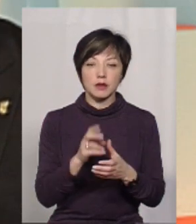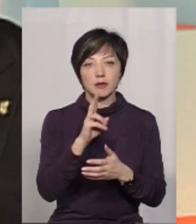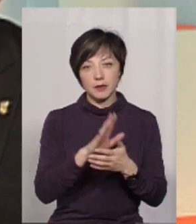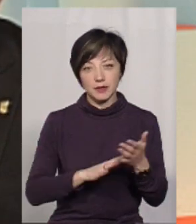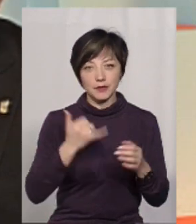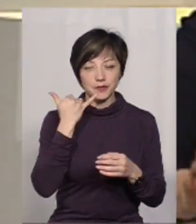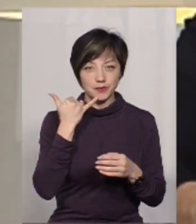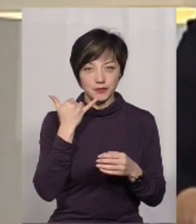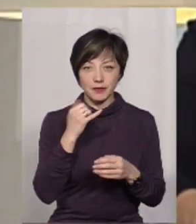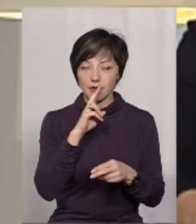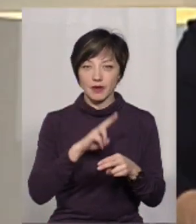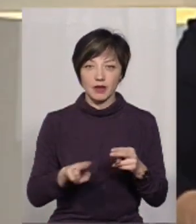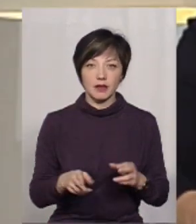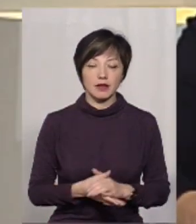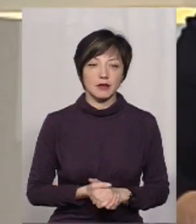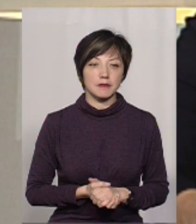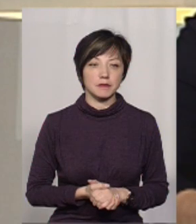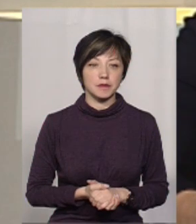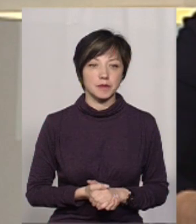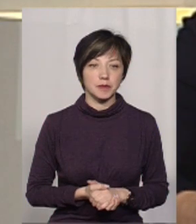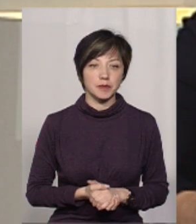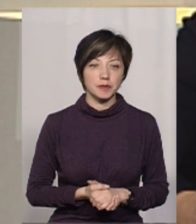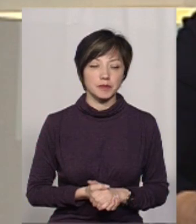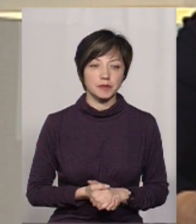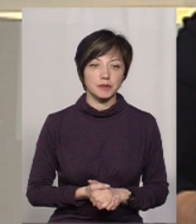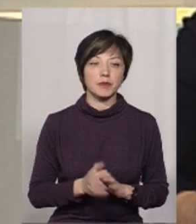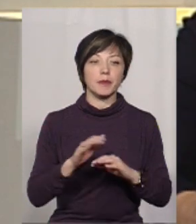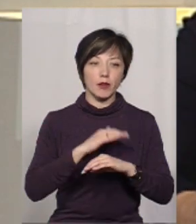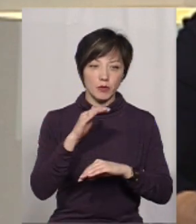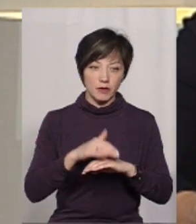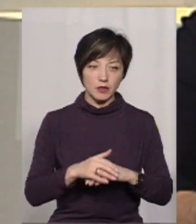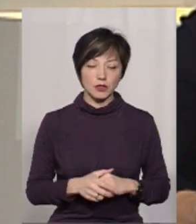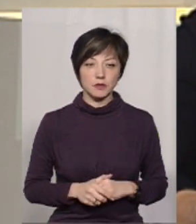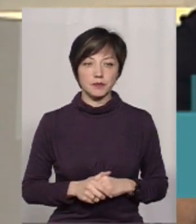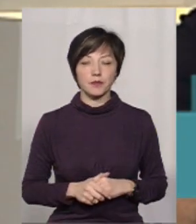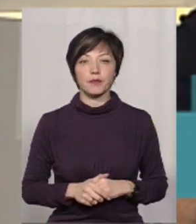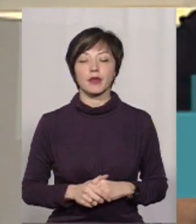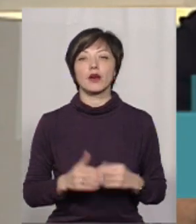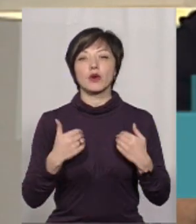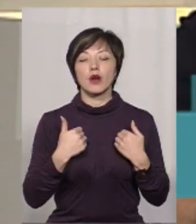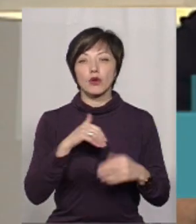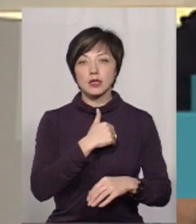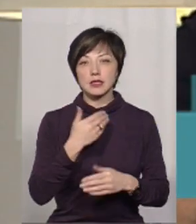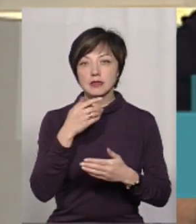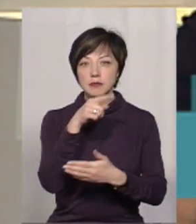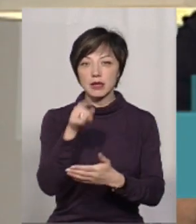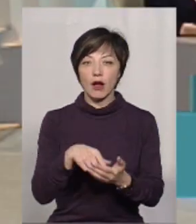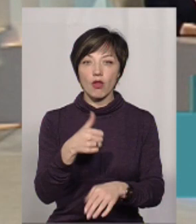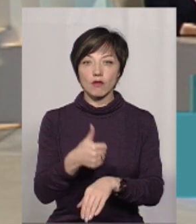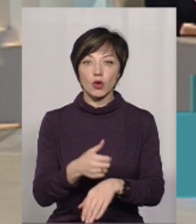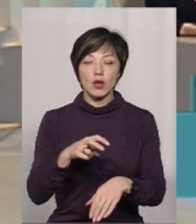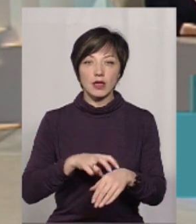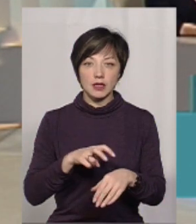перепрошую дзвінок, щоб ми не втратили. І цей раз... Добрий вечір. Так, Я хотіла запитати головного